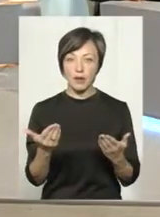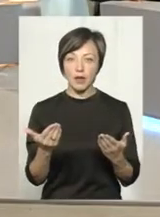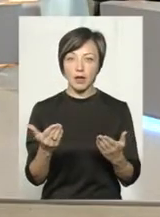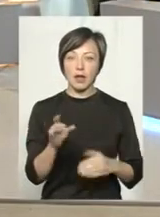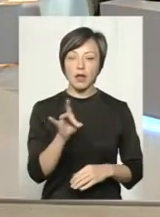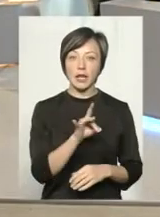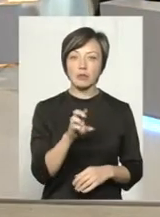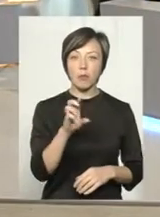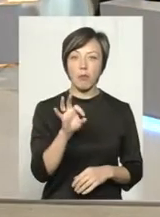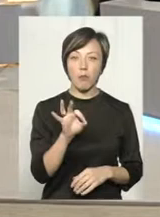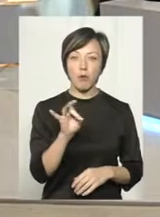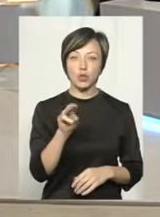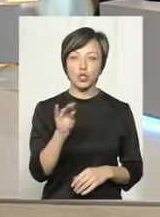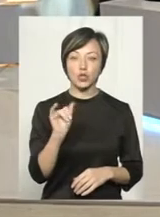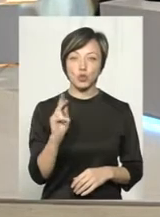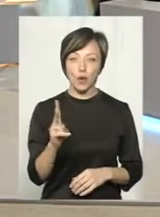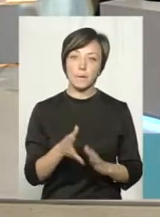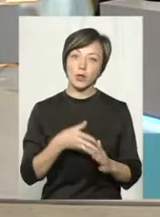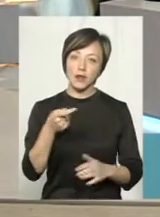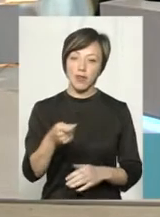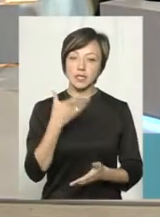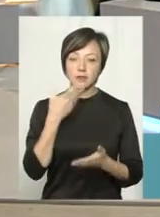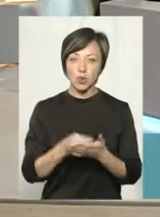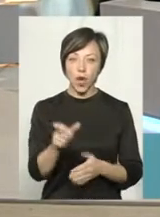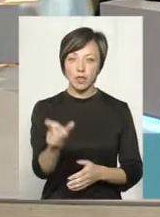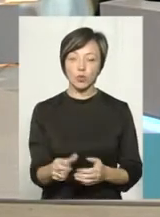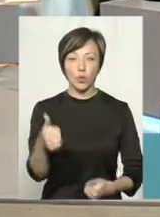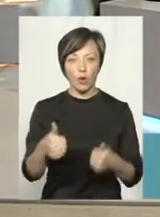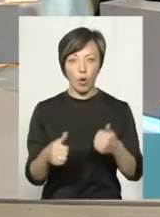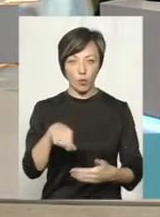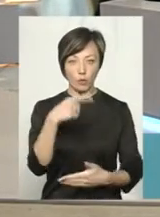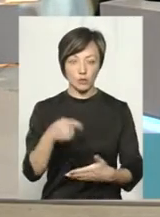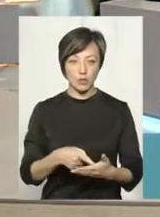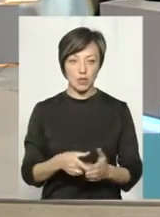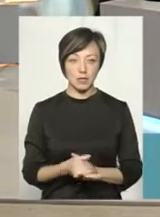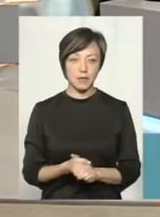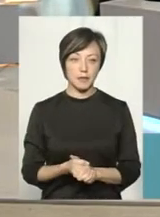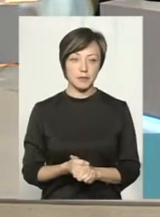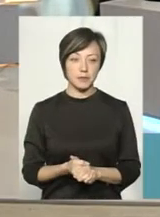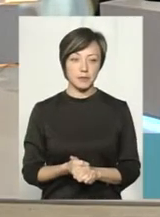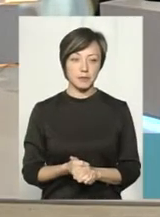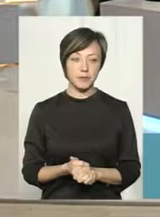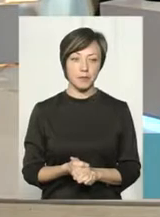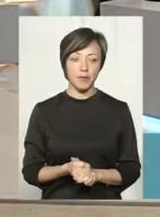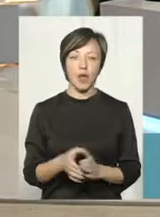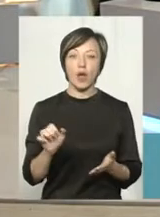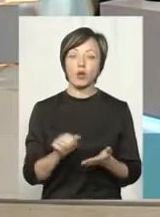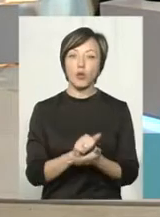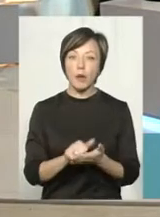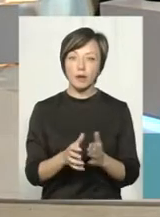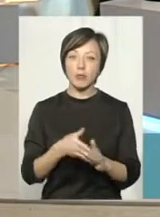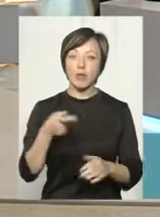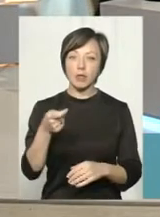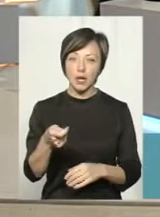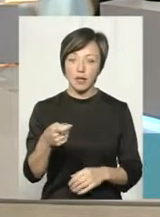Раїса Бортнічук буде подавати свою кандидатуру на конкурс? В плані на конкурс вона подасть, але в тому